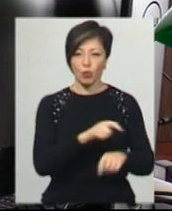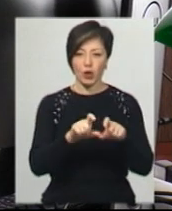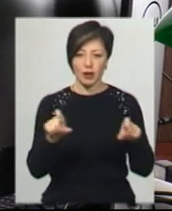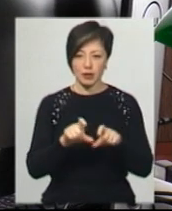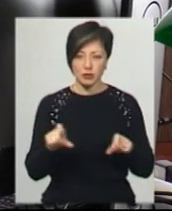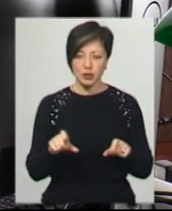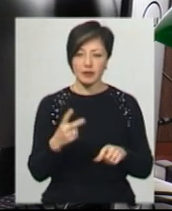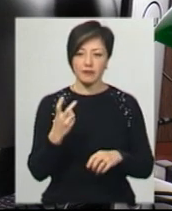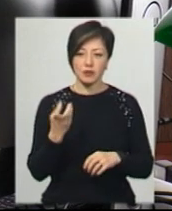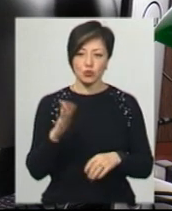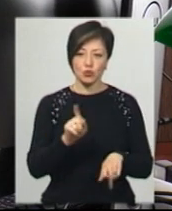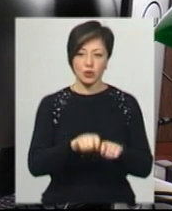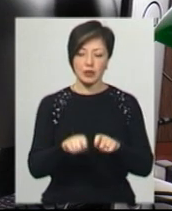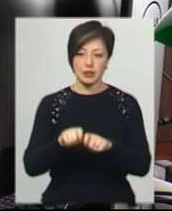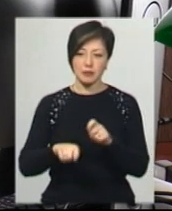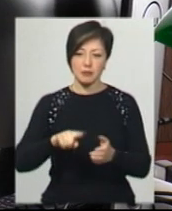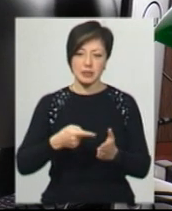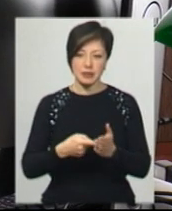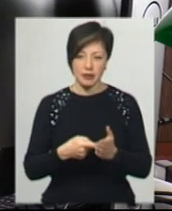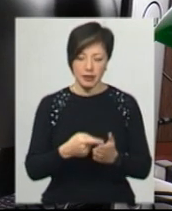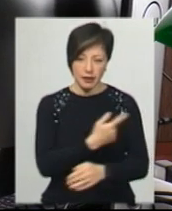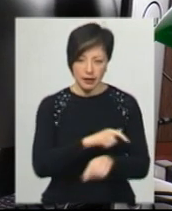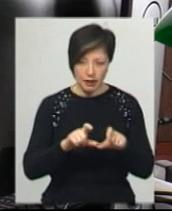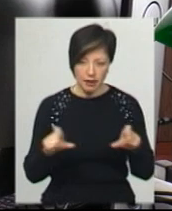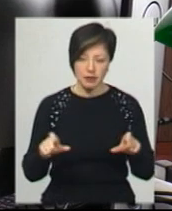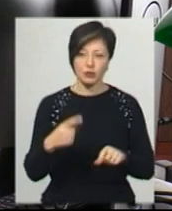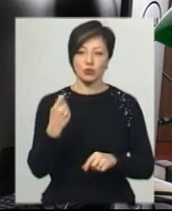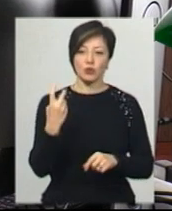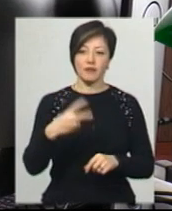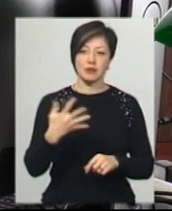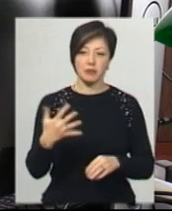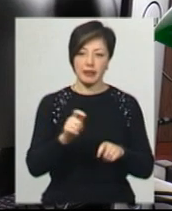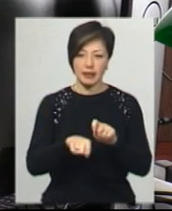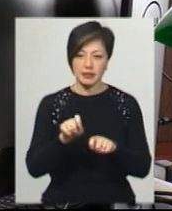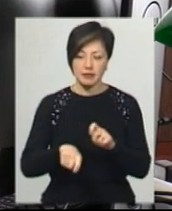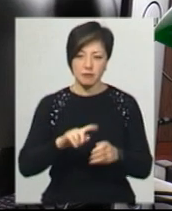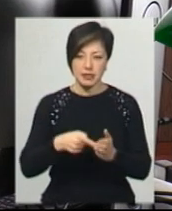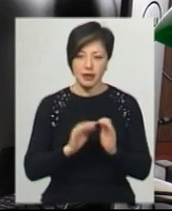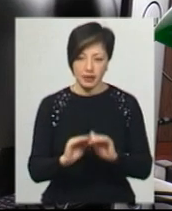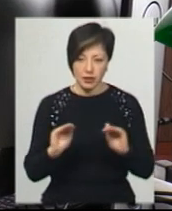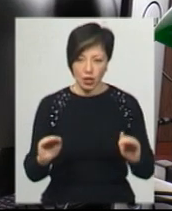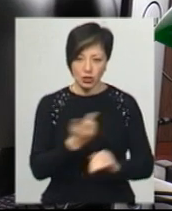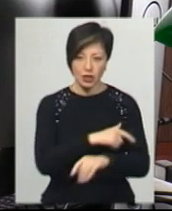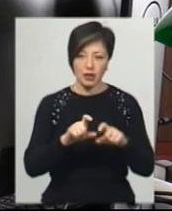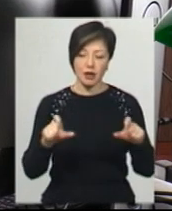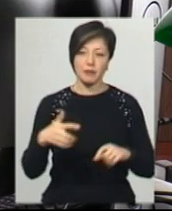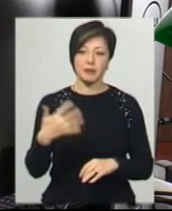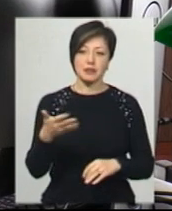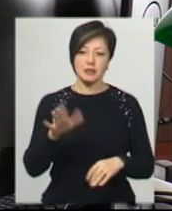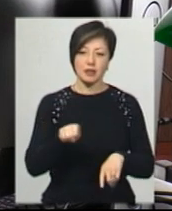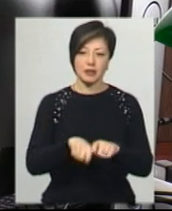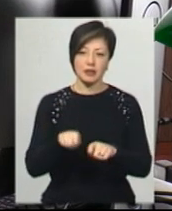200 тестів Хмельницька міська лікарня, 125 тестів Хмельницька міська дитяча лікарня і 50